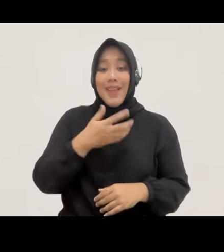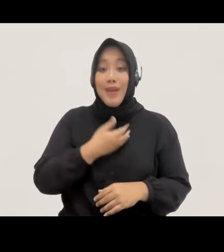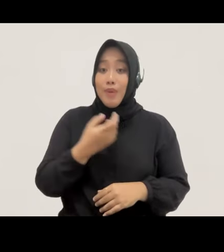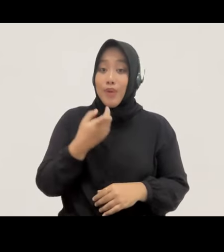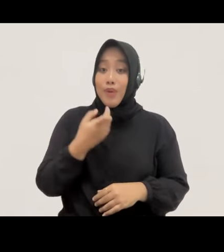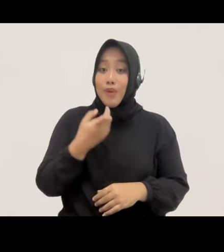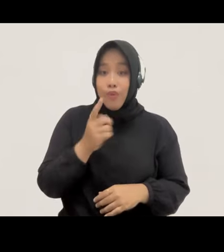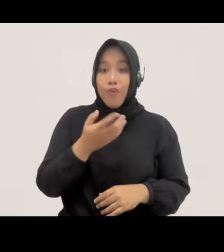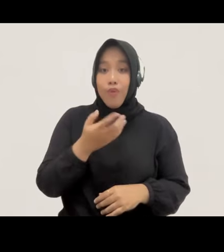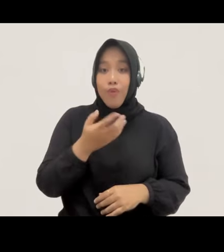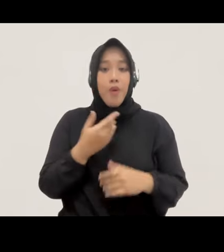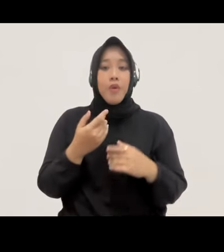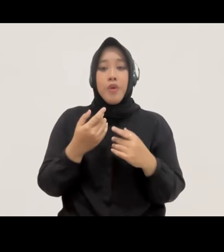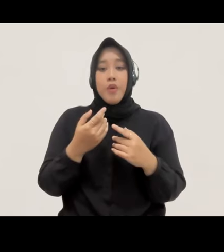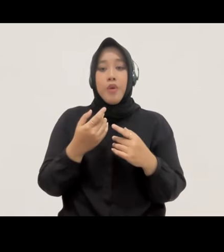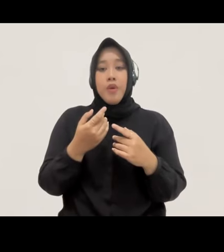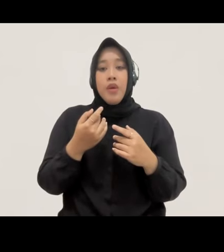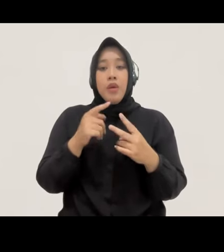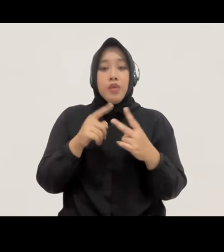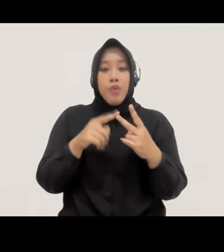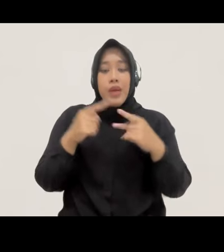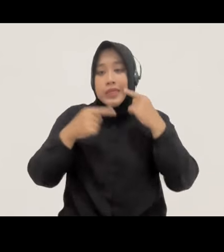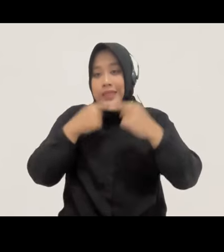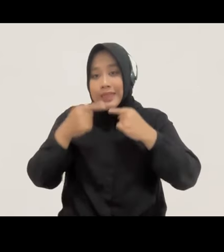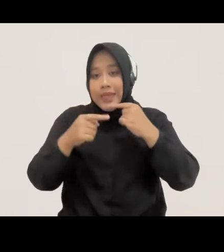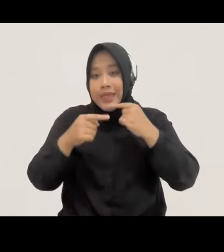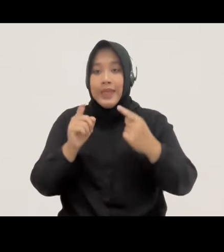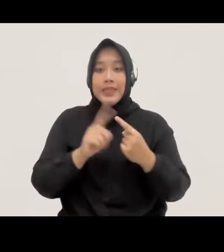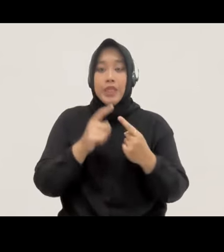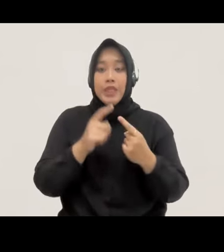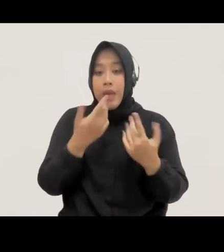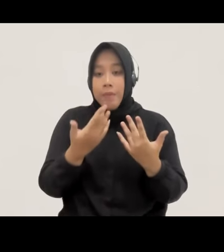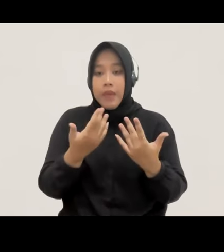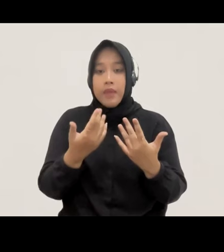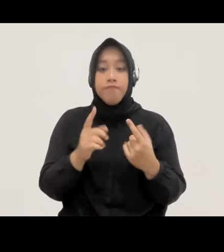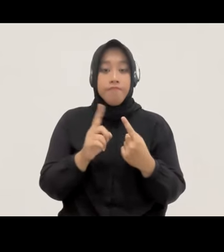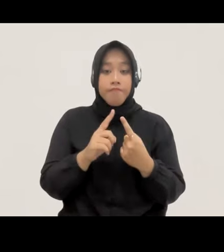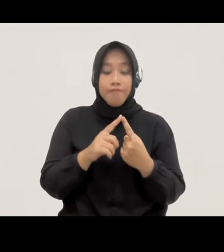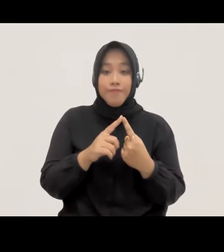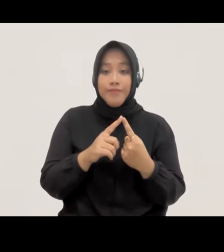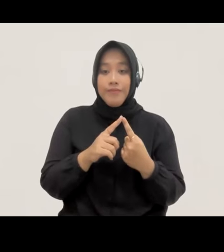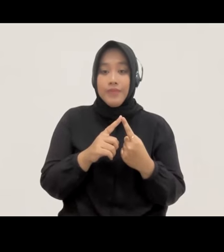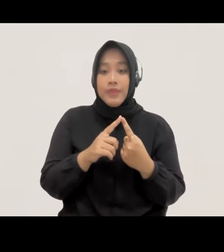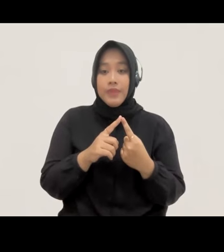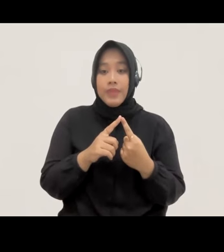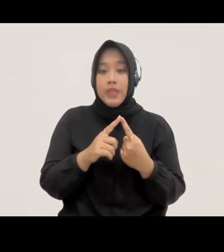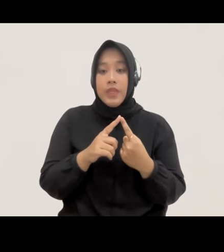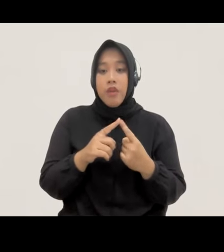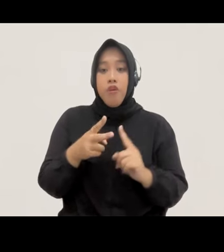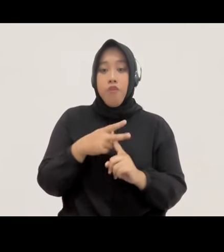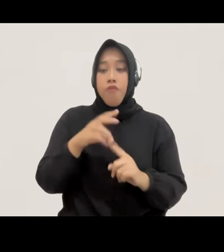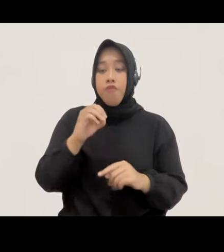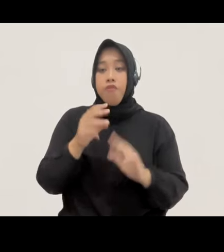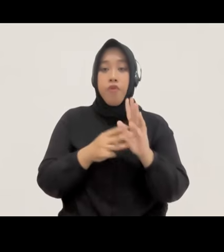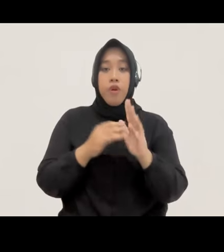mengulas dari dua hal. Satu, yang pertama terkait dengan aspek formil undang-undang